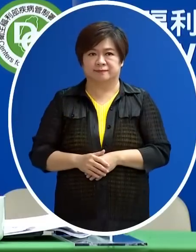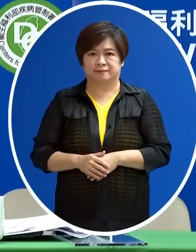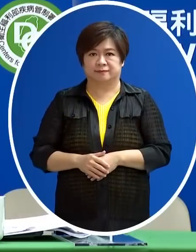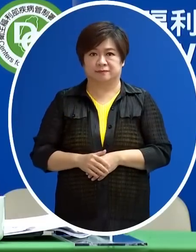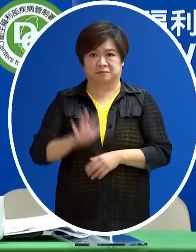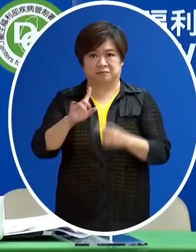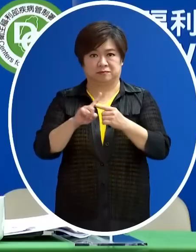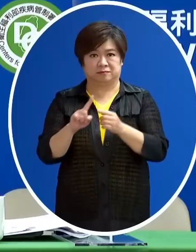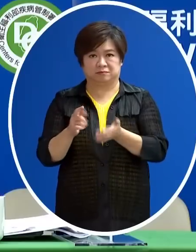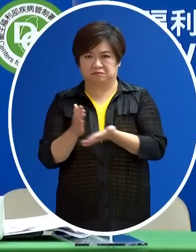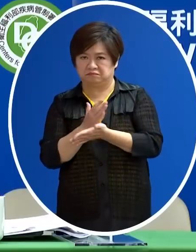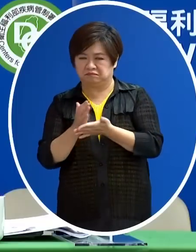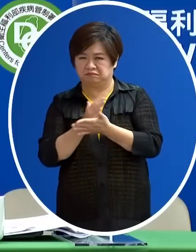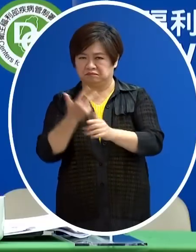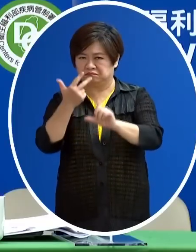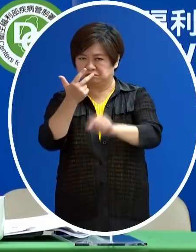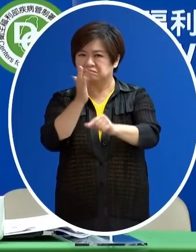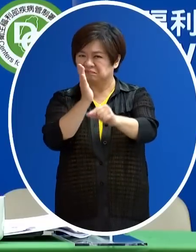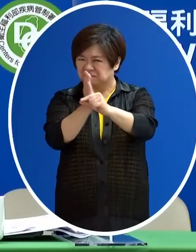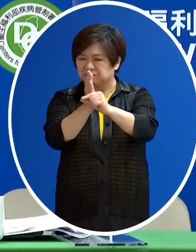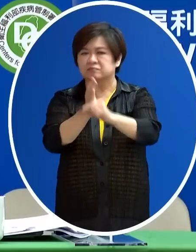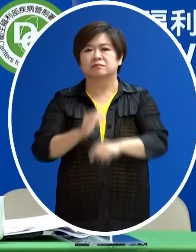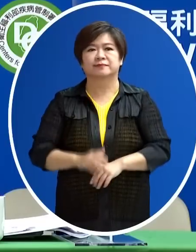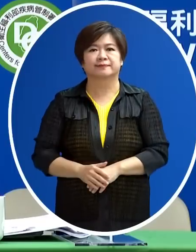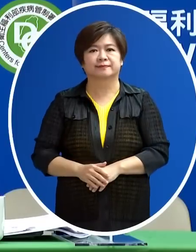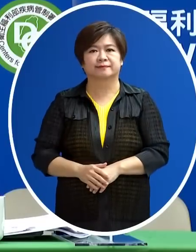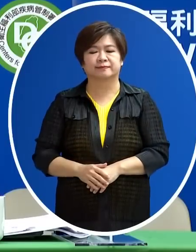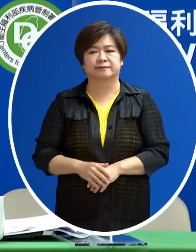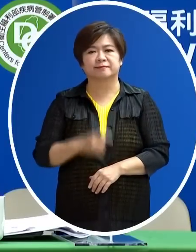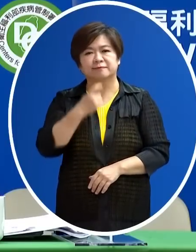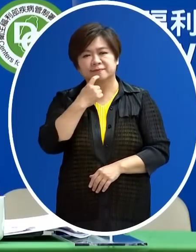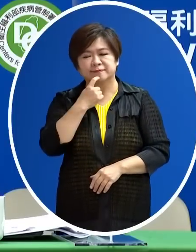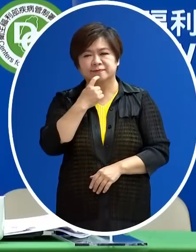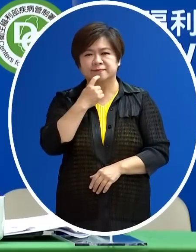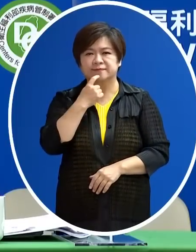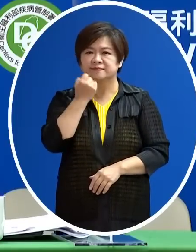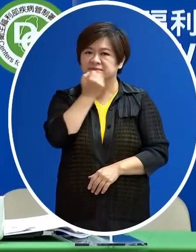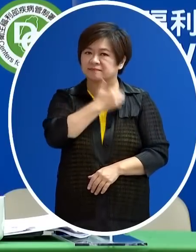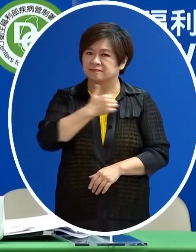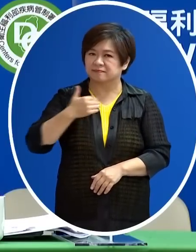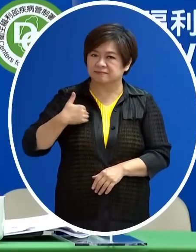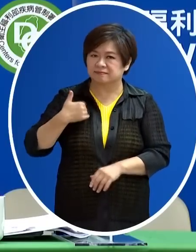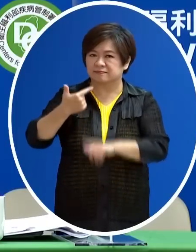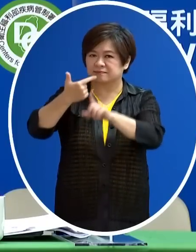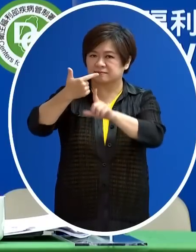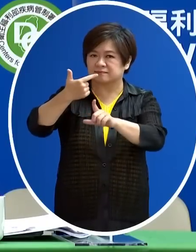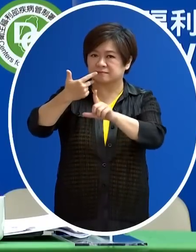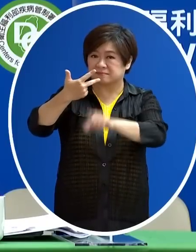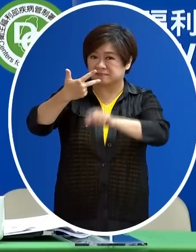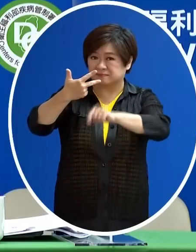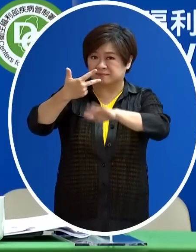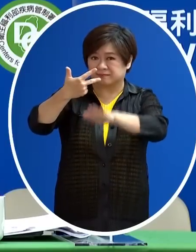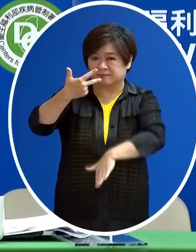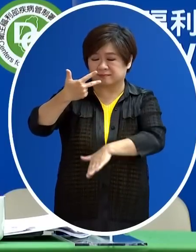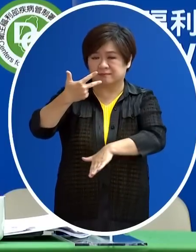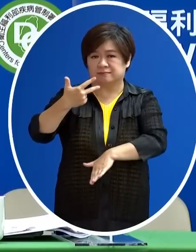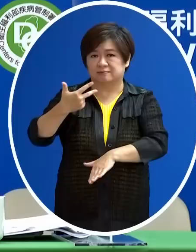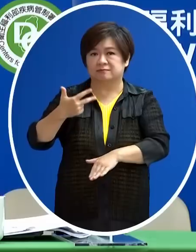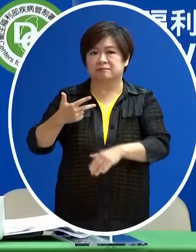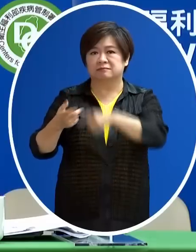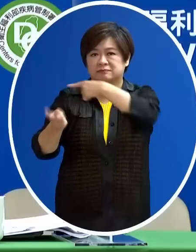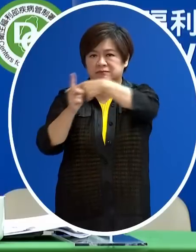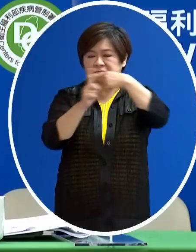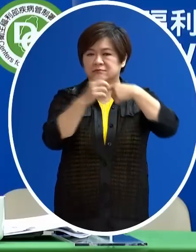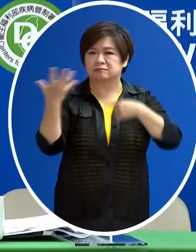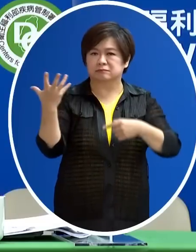有人又預估說是7月中那也許 也許可能要到7月底啦就是說 可能這個的下降